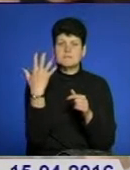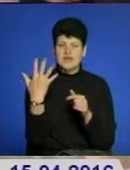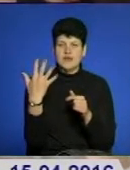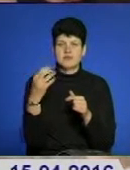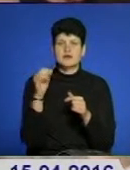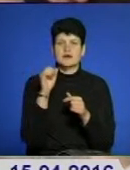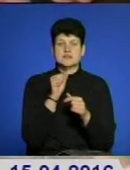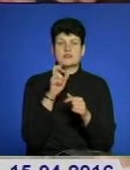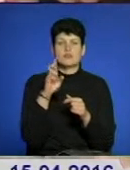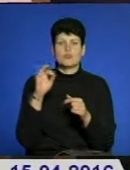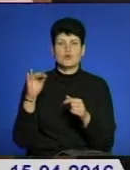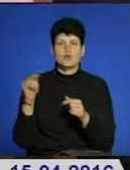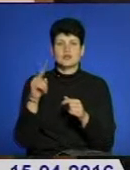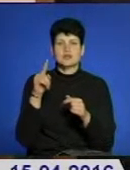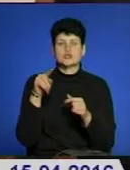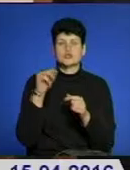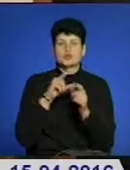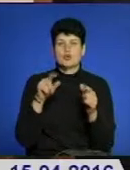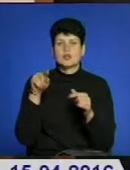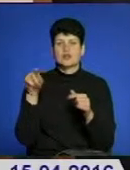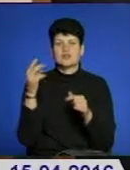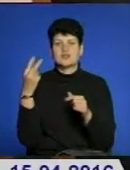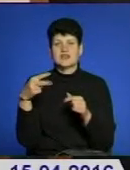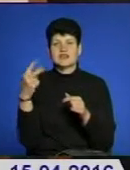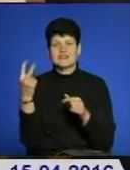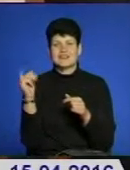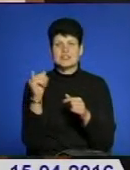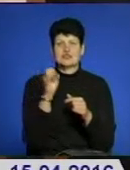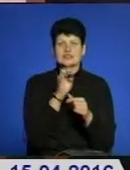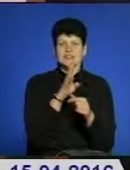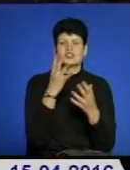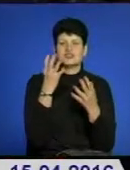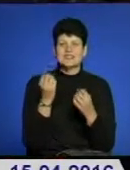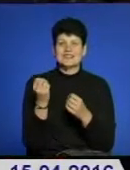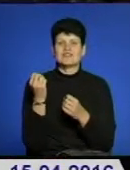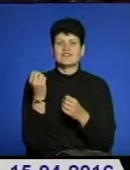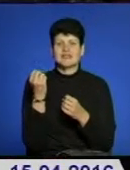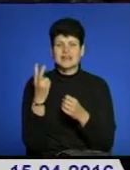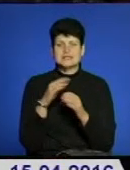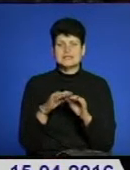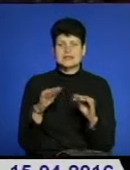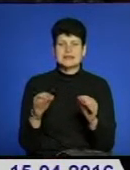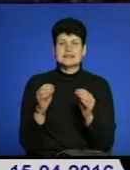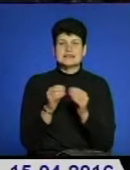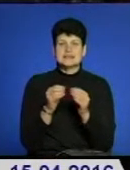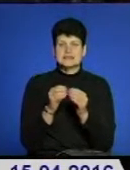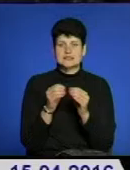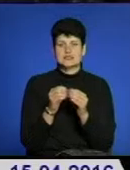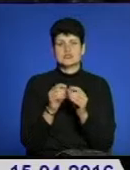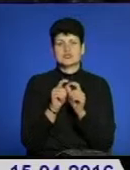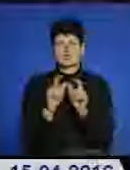Арсен Божик загальноосвітні школи номер 22 і 14 і ще 12 учнів з 10 навчальних закладів нагроджено бронзовими